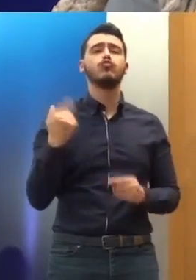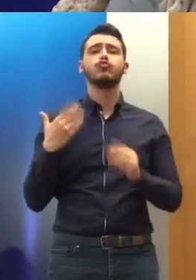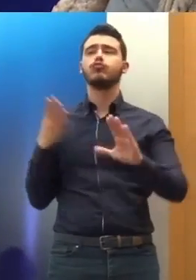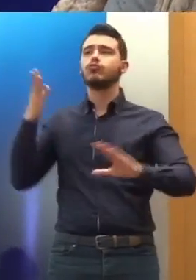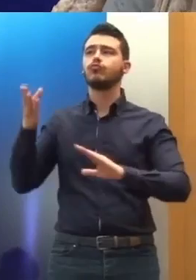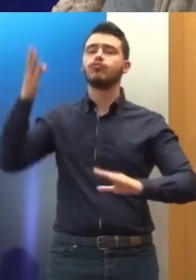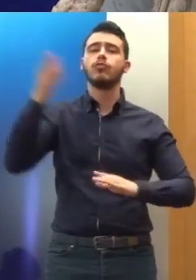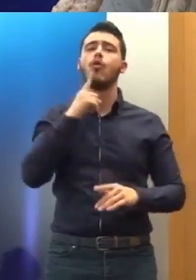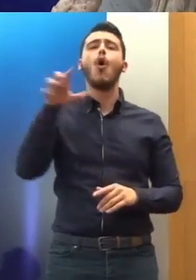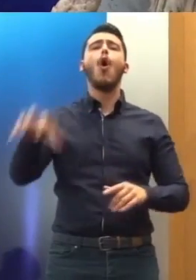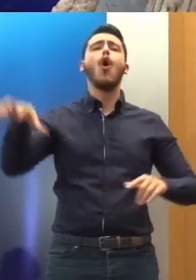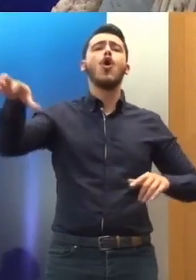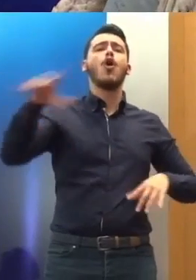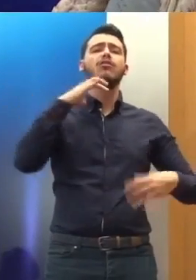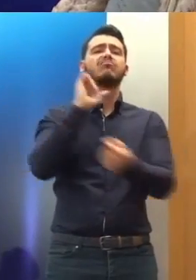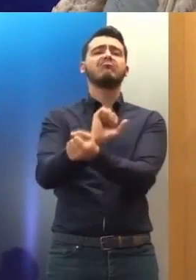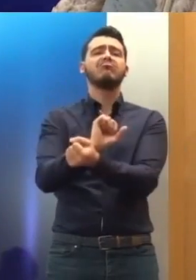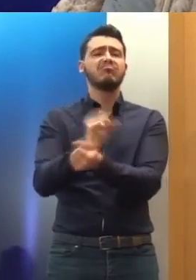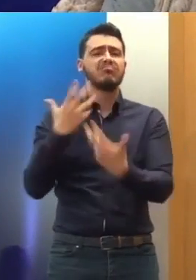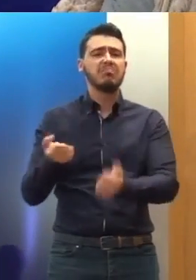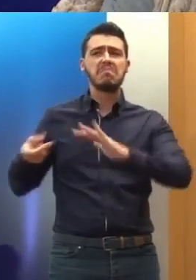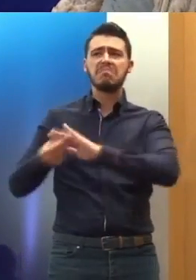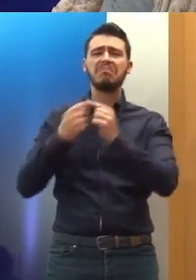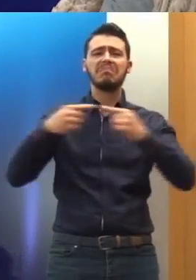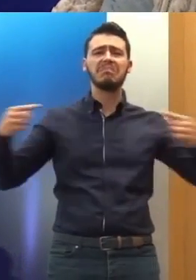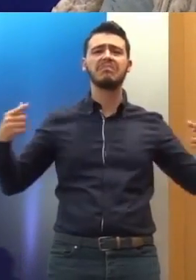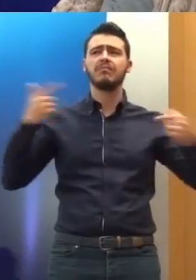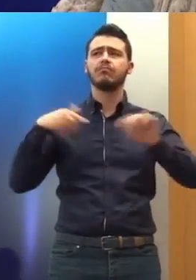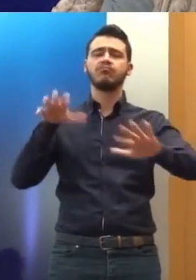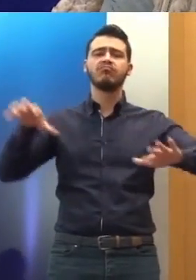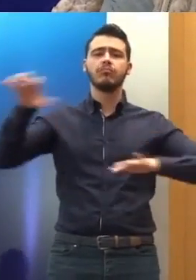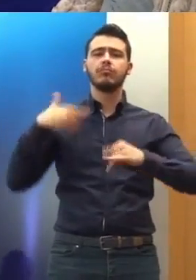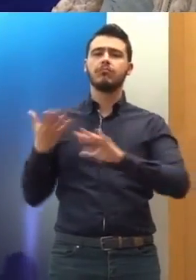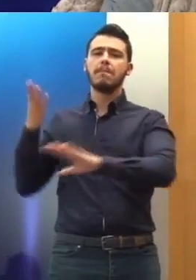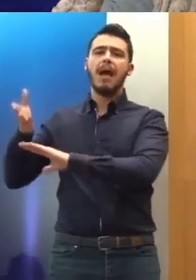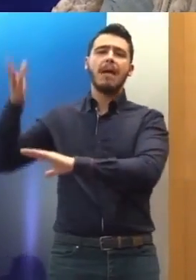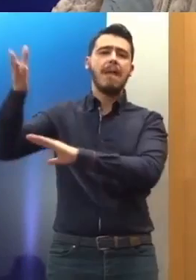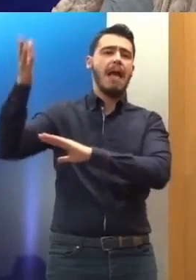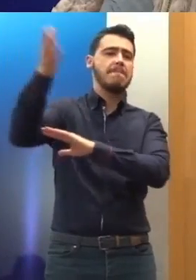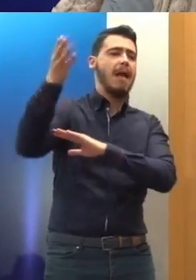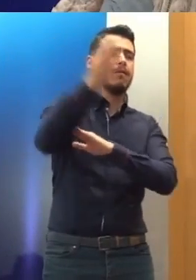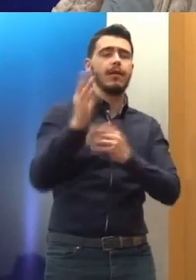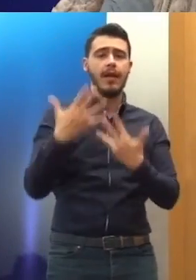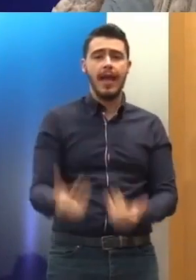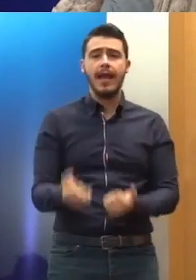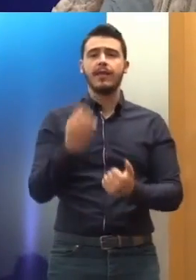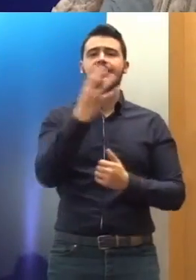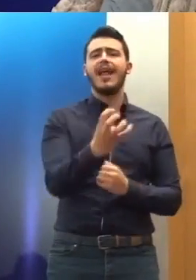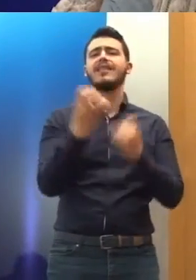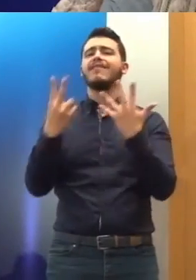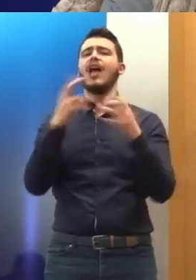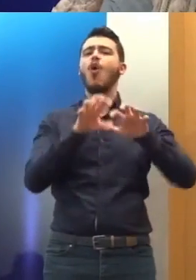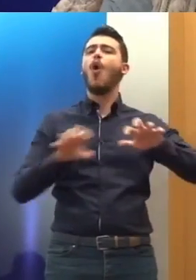κράτησης. Επισκέπτεται τους χώρους κράτησης υπό τη δικαιοδοσία των 47 κρατών του Συμβουλίου της Ευρώπης, όπου βρίσκονται